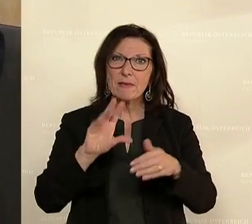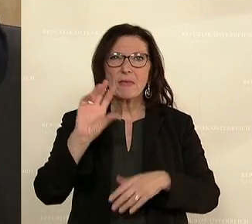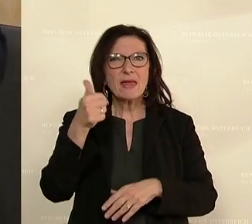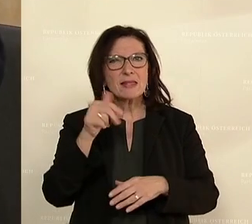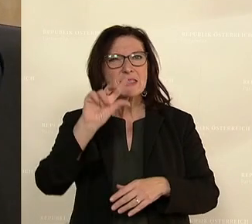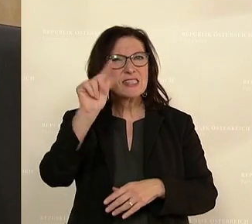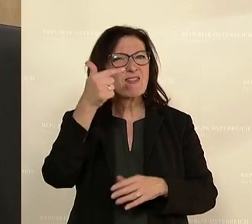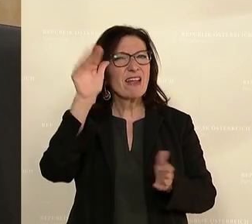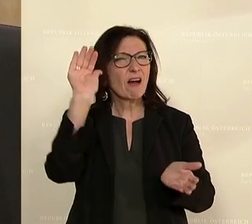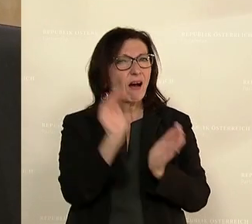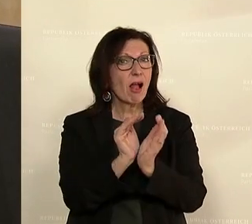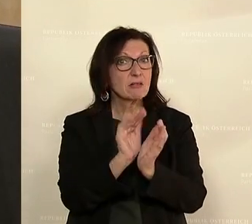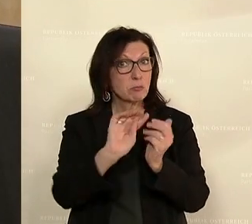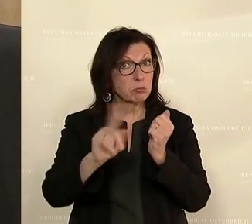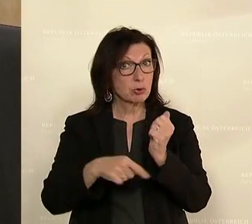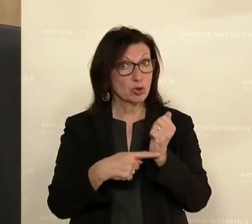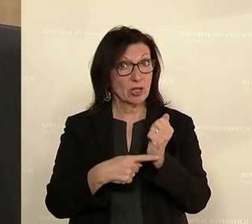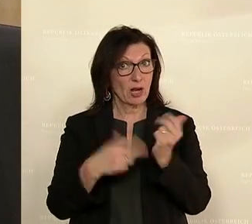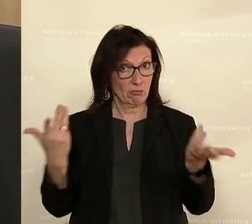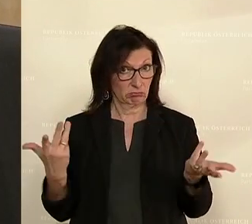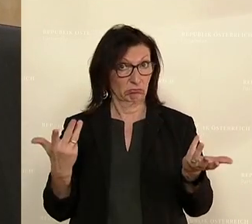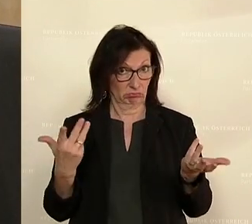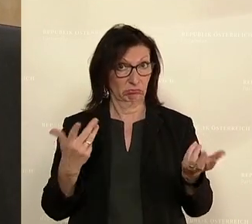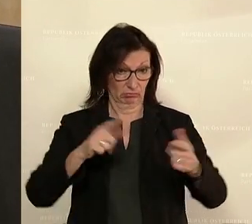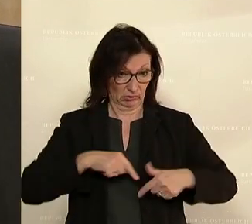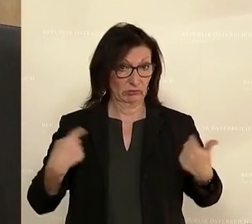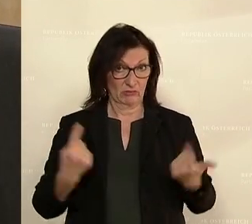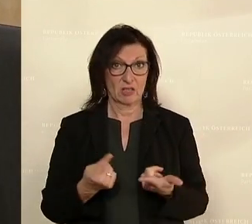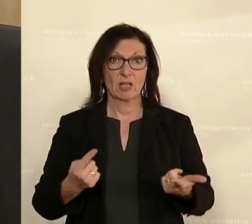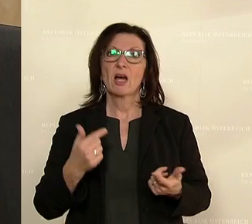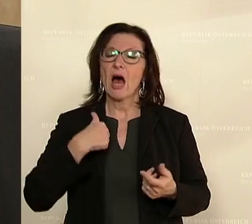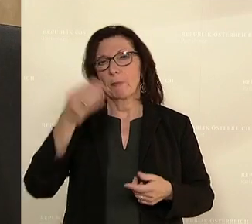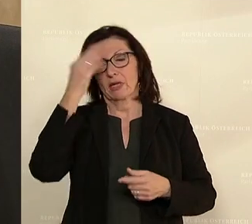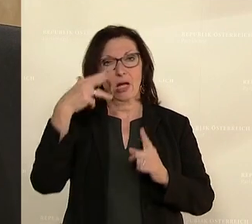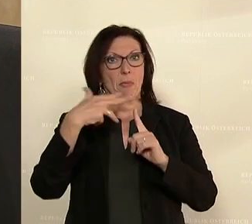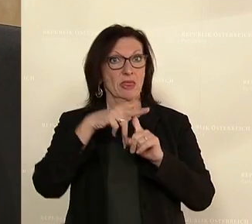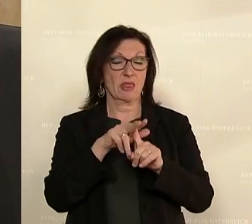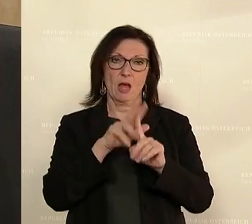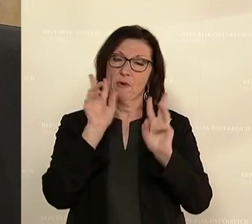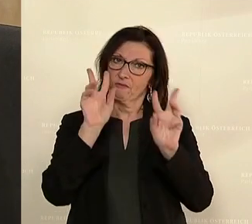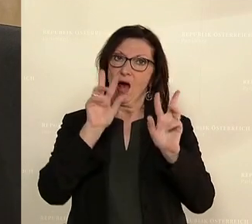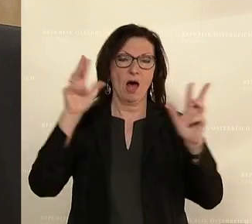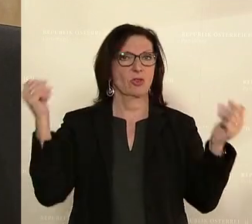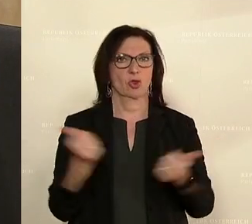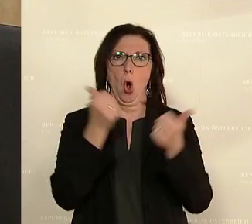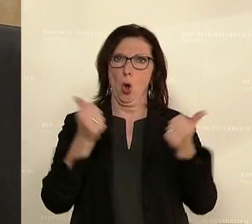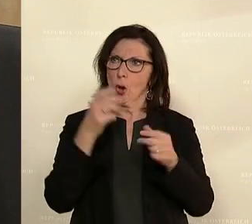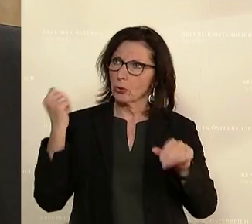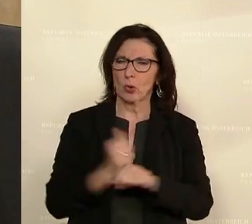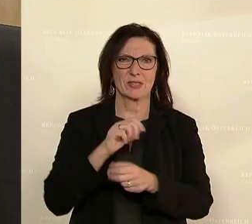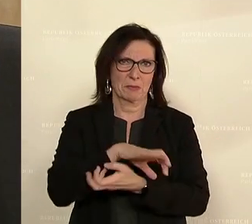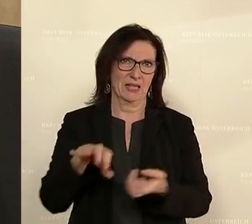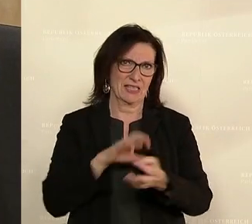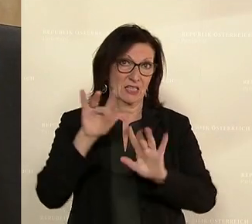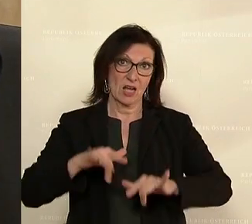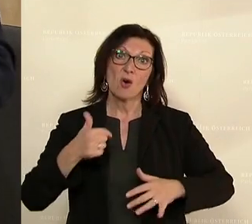zweitkleinsten Budget dieser Bundesregierung. Und ich glaube, dieses Team leistet großartiges in diesem Krisenmodus. Und ich möchte da auch